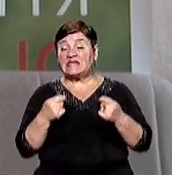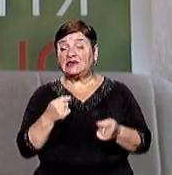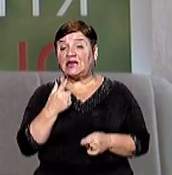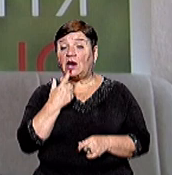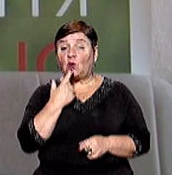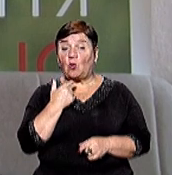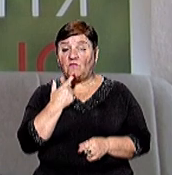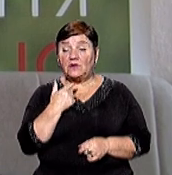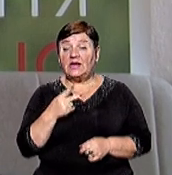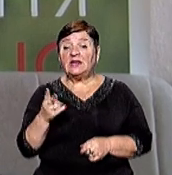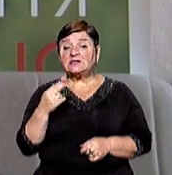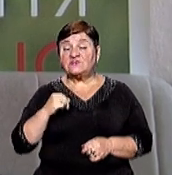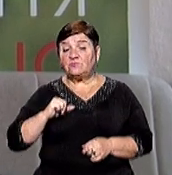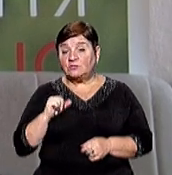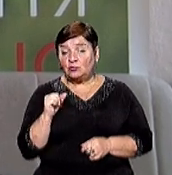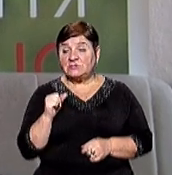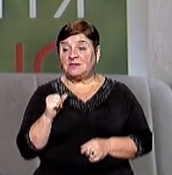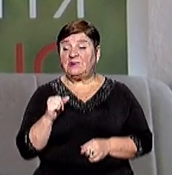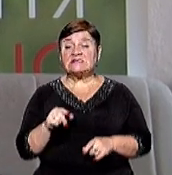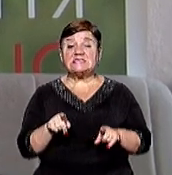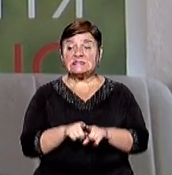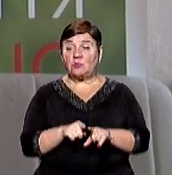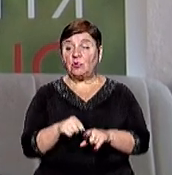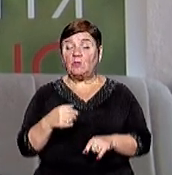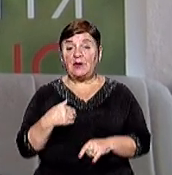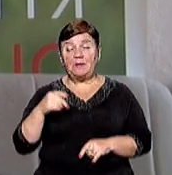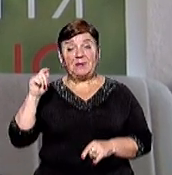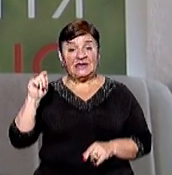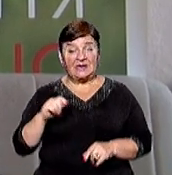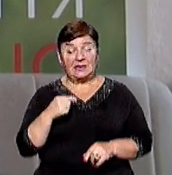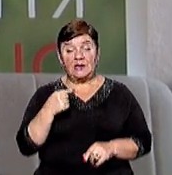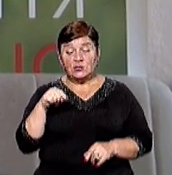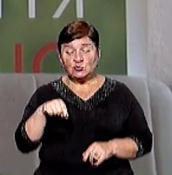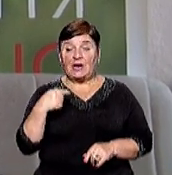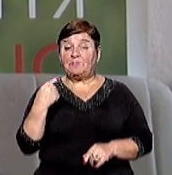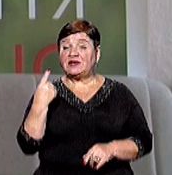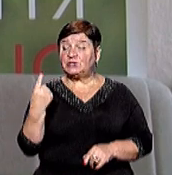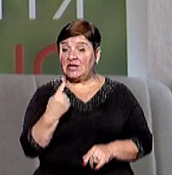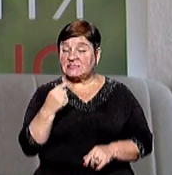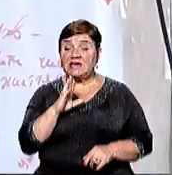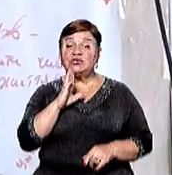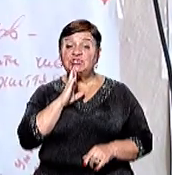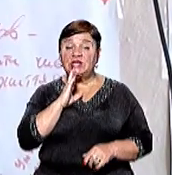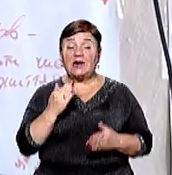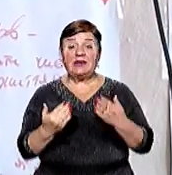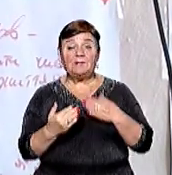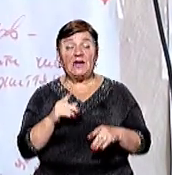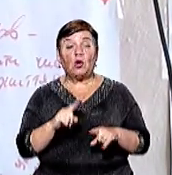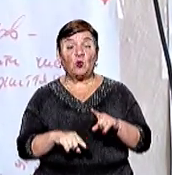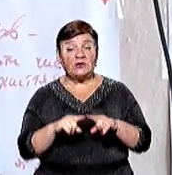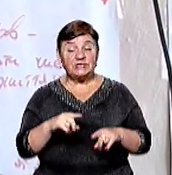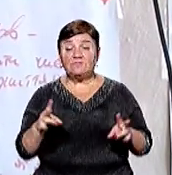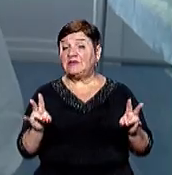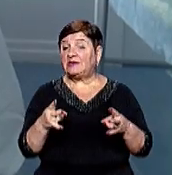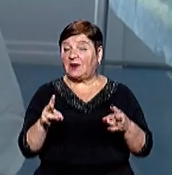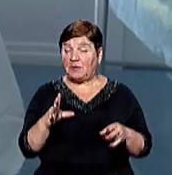своїх друзів і сестру і ми так сьогодні прийшли перший раз Жінка розповідає, якби родичу не знадобилася